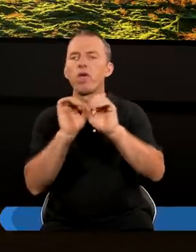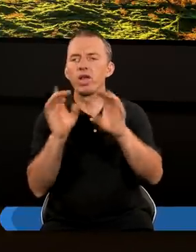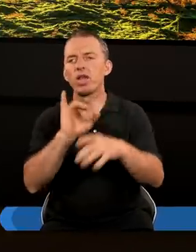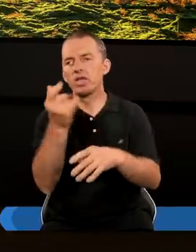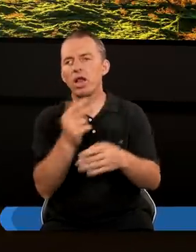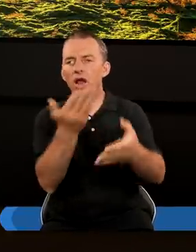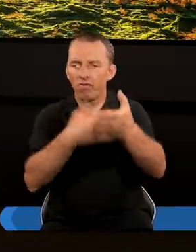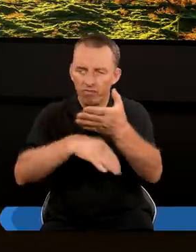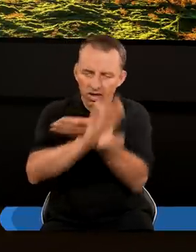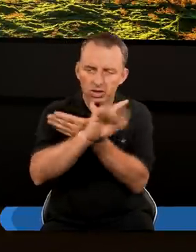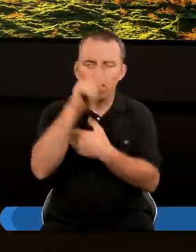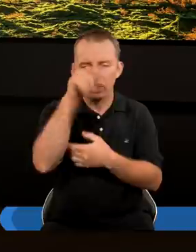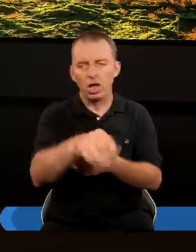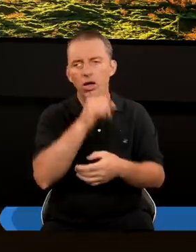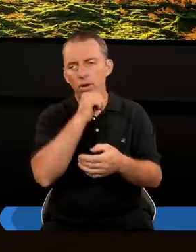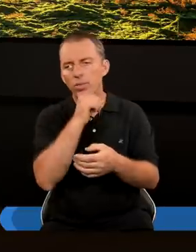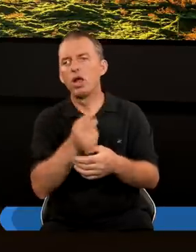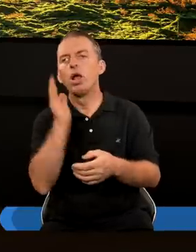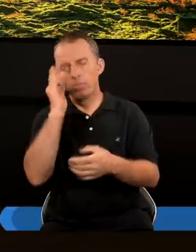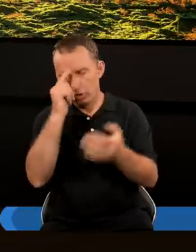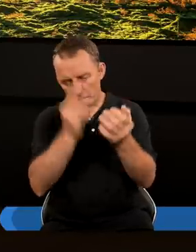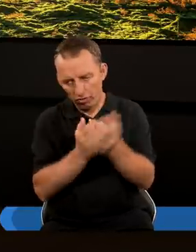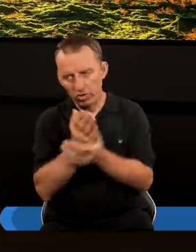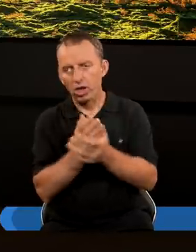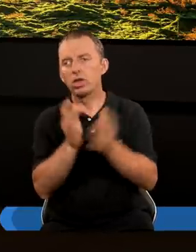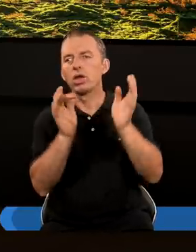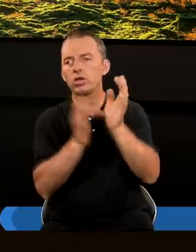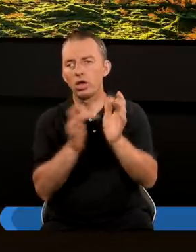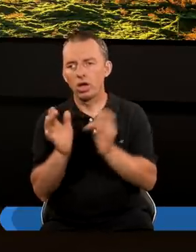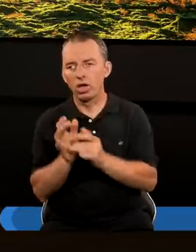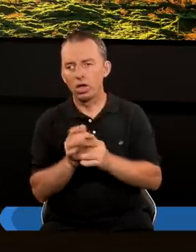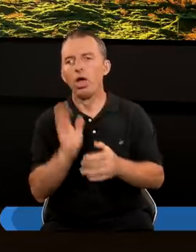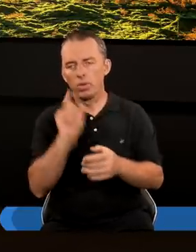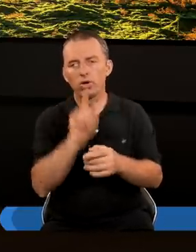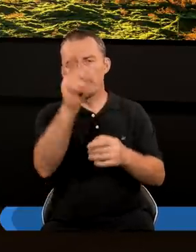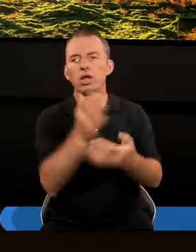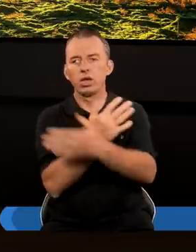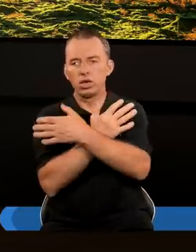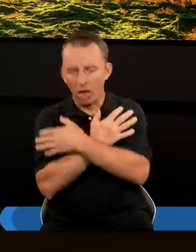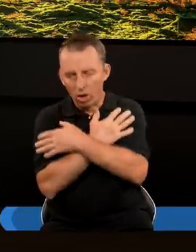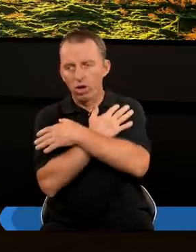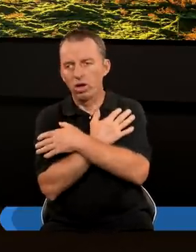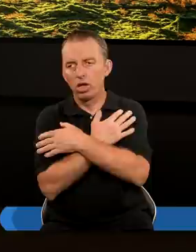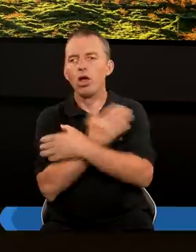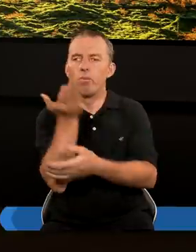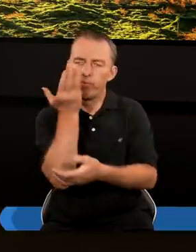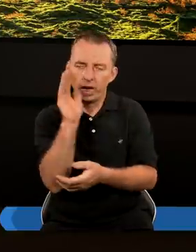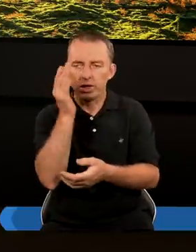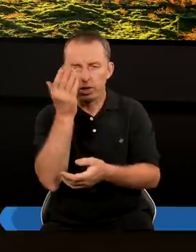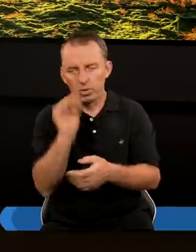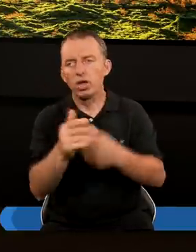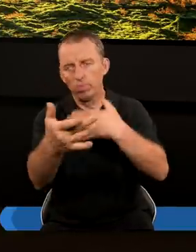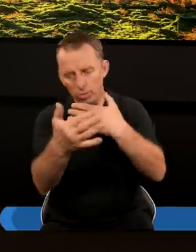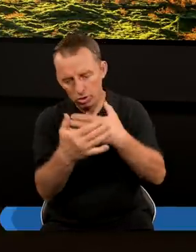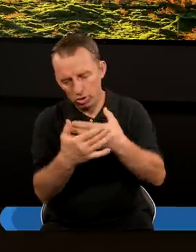Apokalipsy Wyjdźcie z Niego Bądźcie wierni Jezusowi Bądźmy w Nim Zakochani Coraz